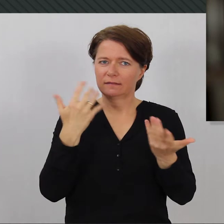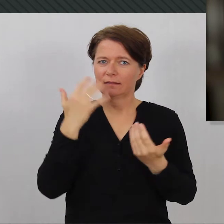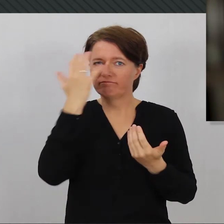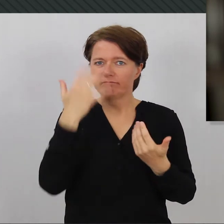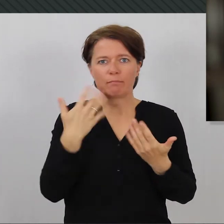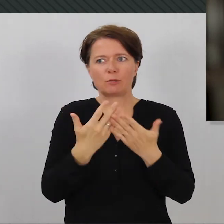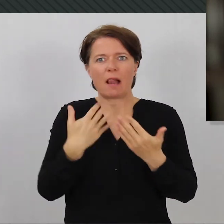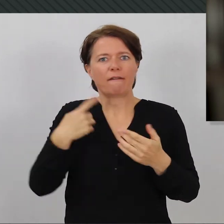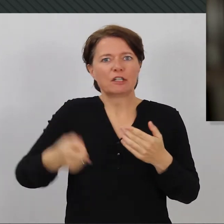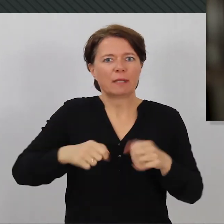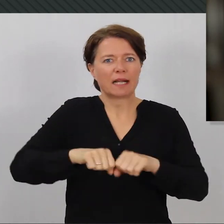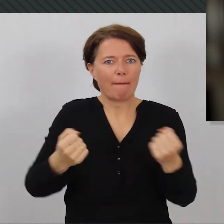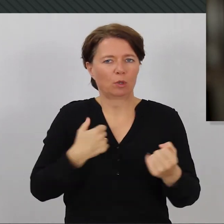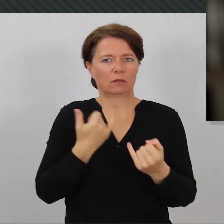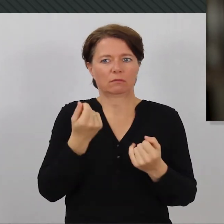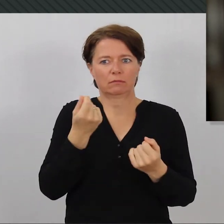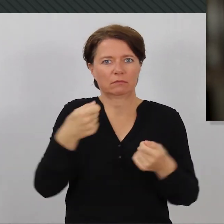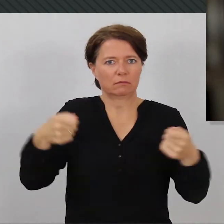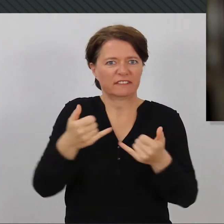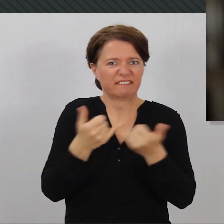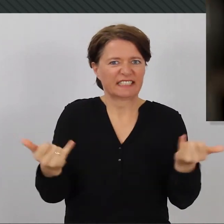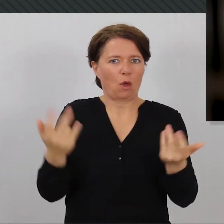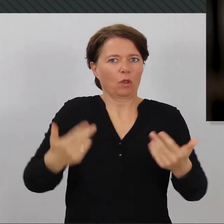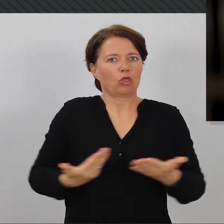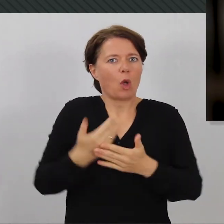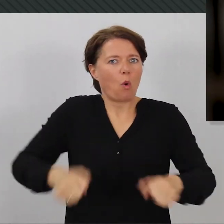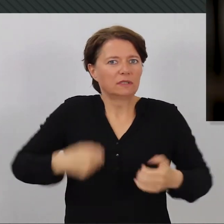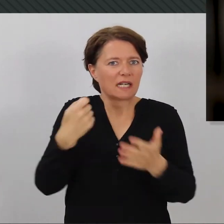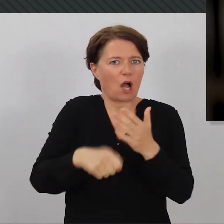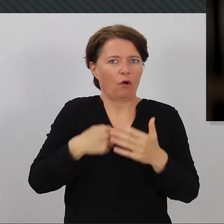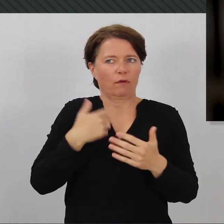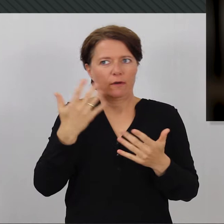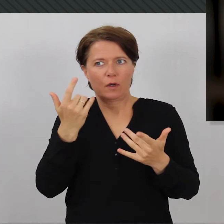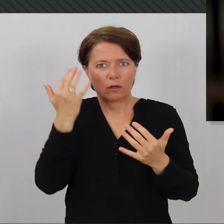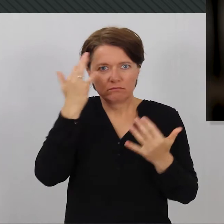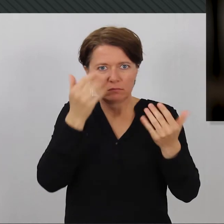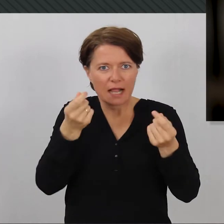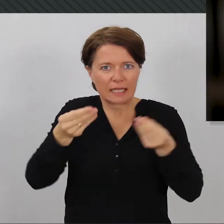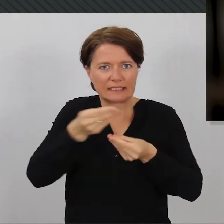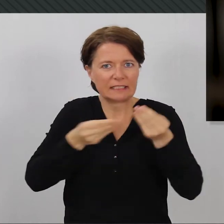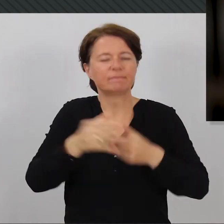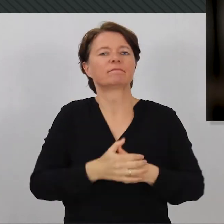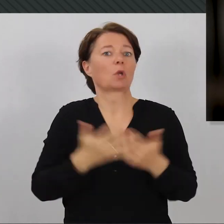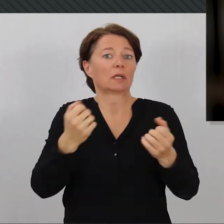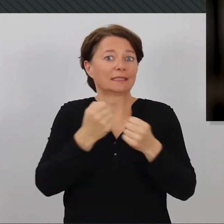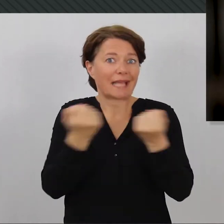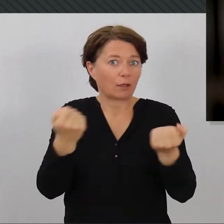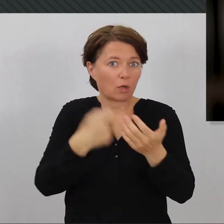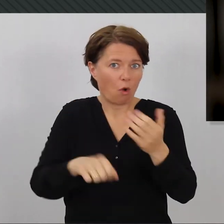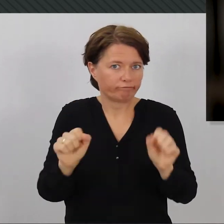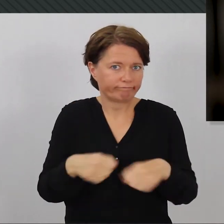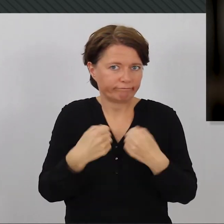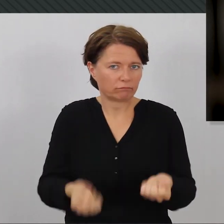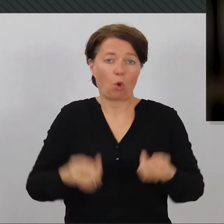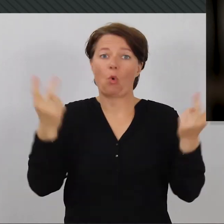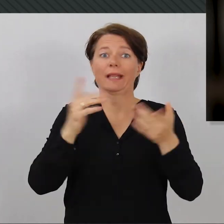wie kannst du dir die Waschmaschine reparieren lassen oder wie kannst du dir eine neue, eine andere Hose besorgen. Die Zeitung kannst du dir nicht leisten oder Internet erst,